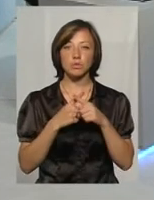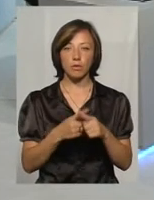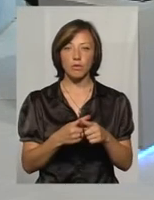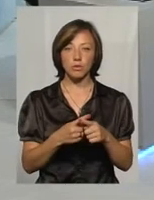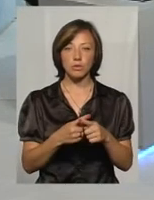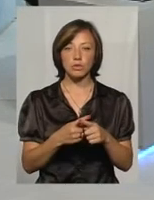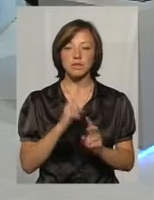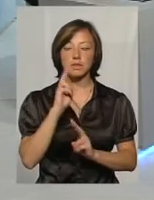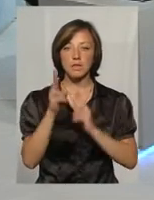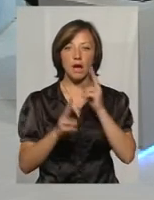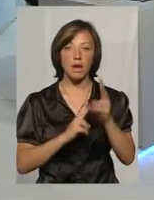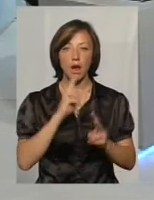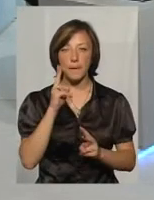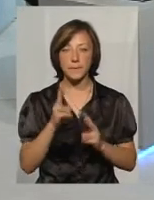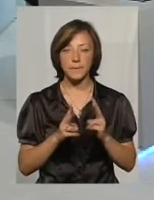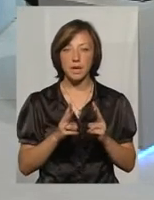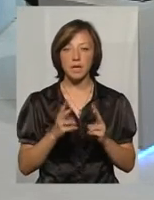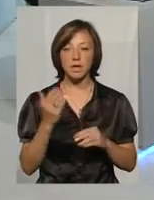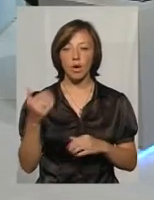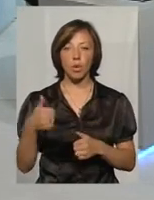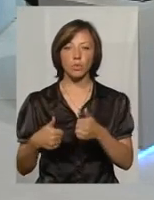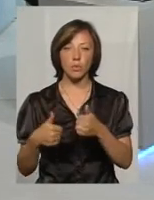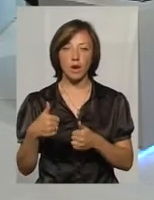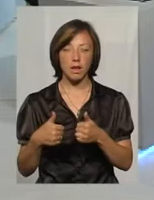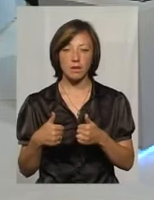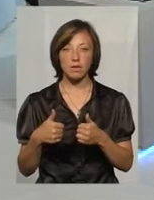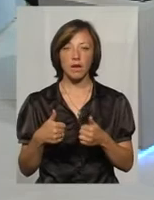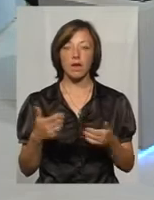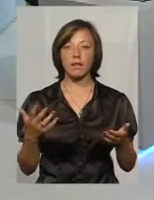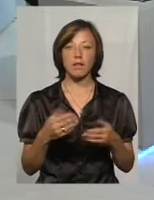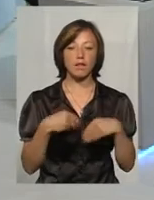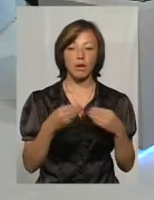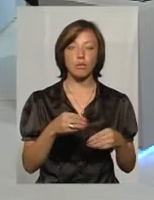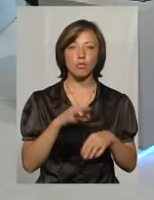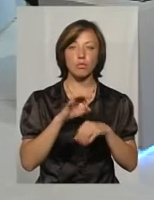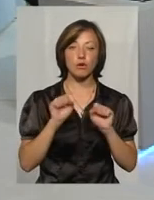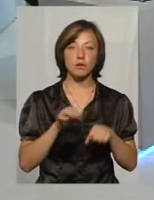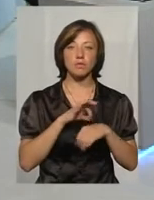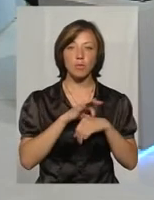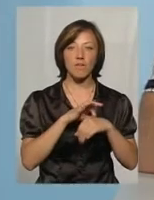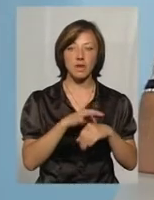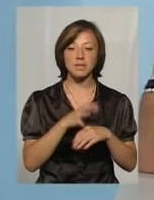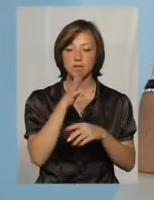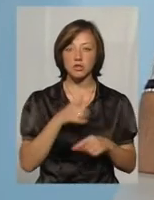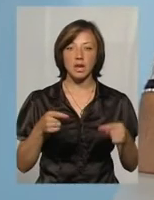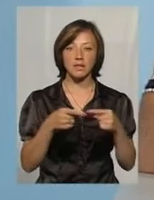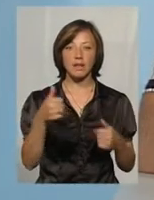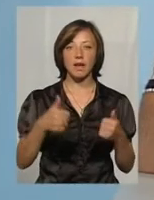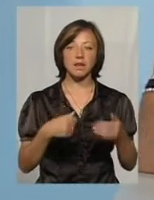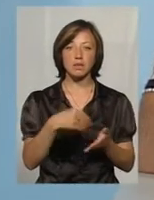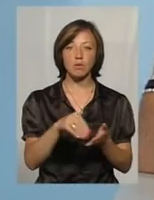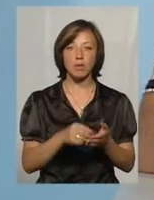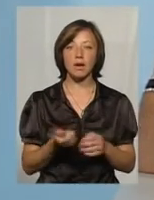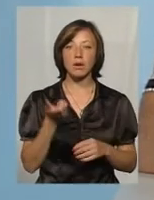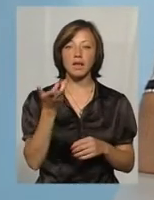скаргами з сторони конкурентів, не дають можливісті провести вчасно тендерні закупівлі. Це може розтягуватись на